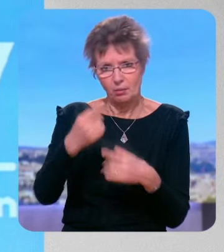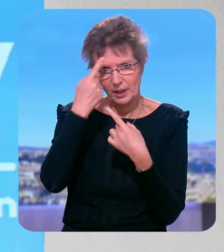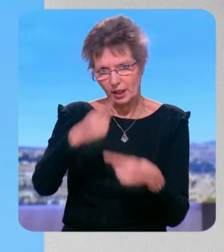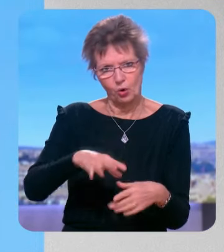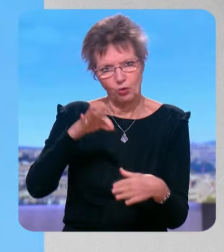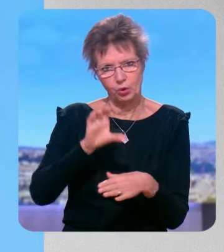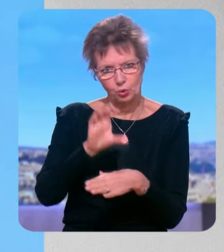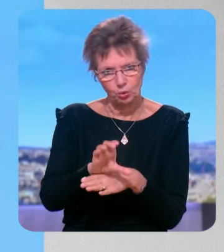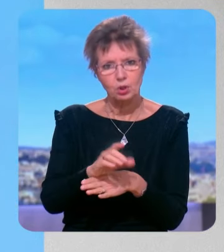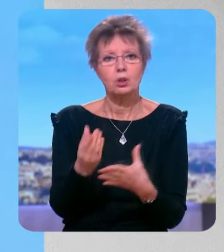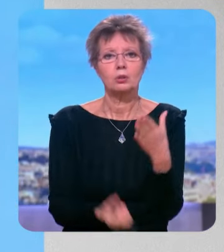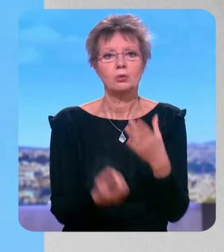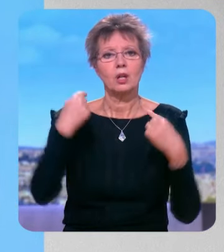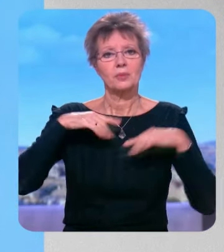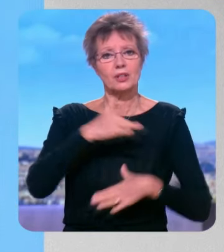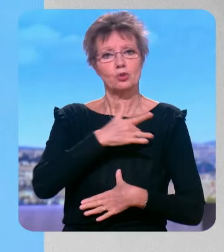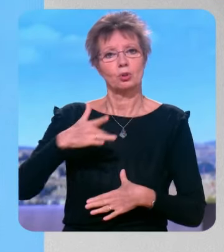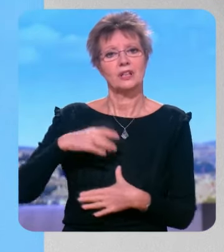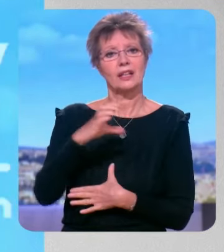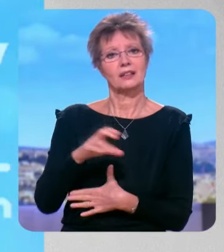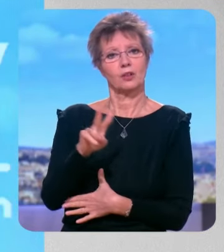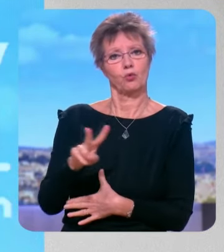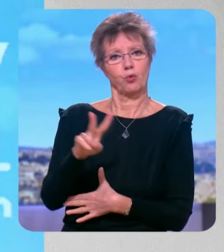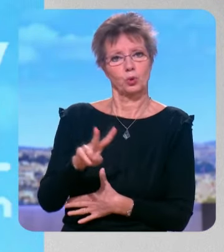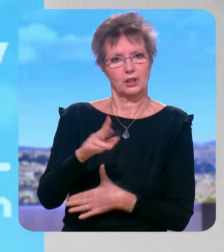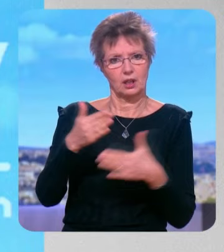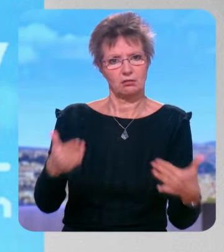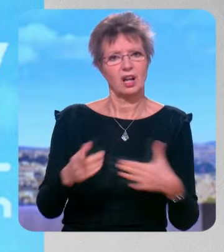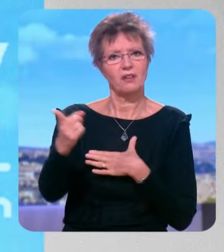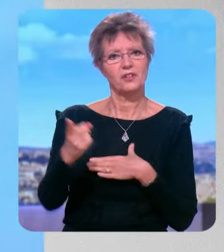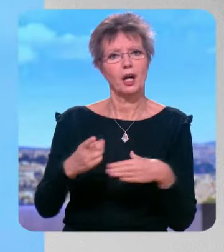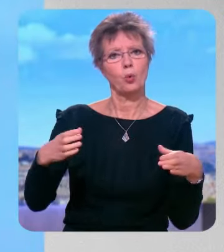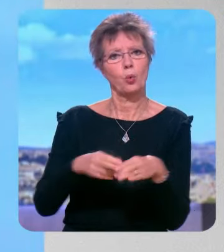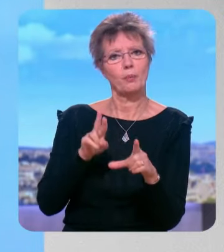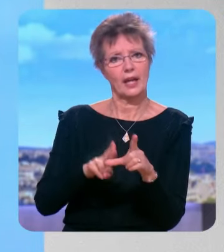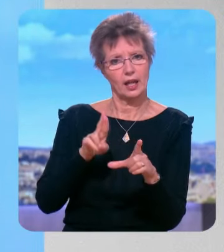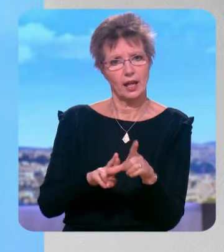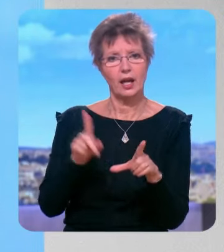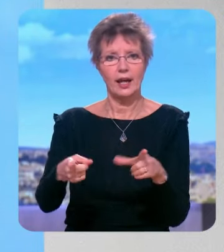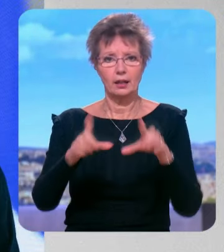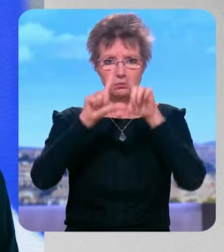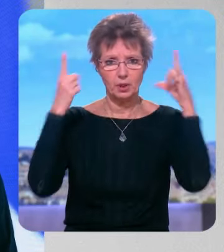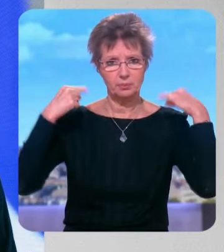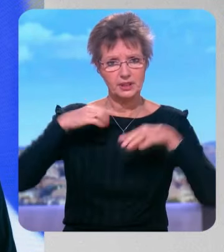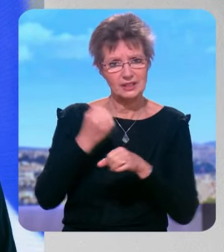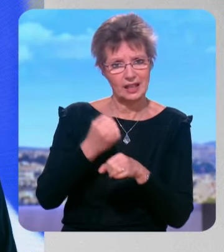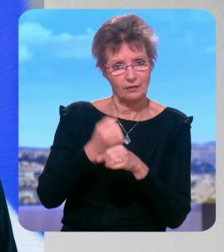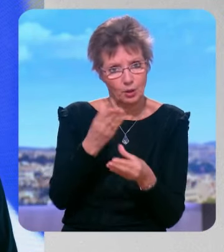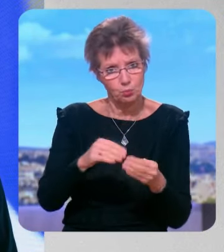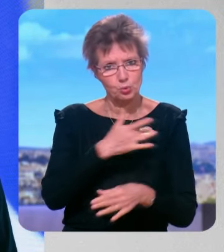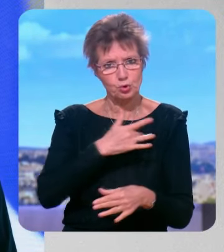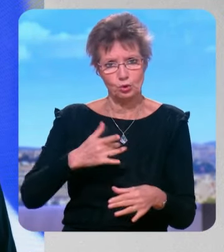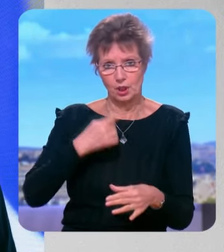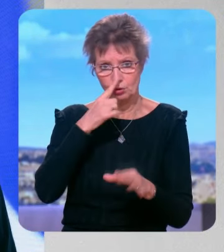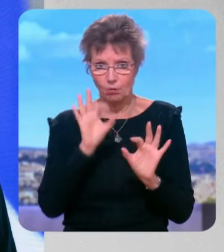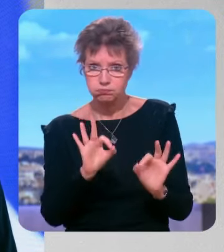nouvelle ministre à la santé catherine vautrin ça se succède dans les ministres de la santé elle vient de chez vous politiquement les ministres du travail de la santé est ce que c'est un profil qui vous convient